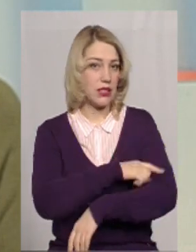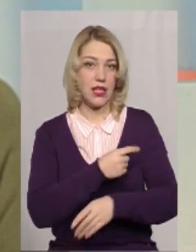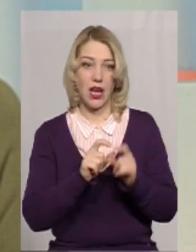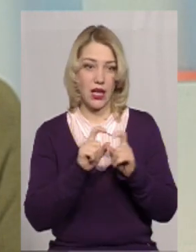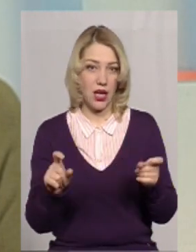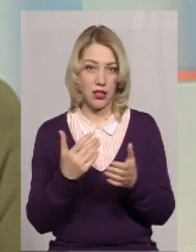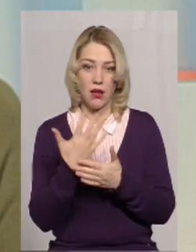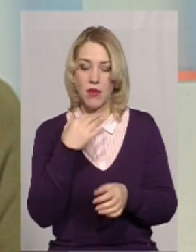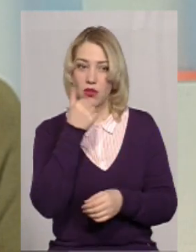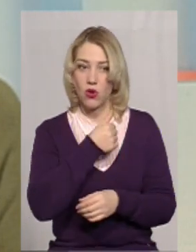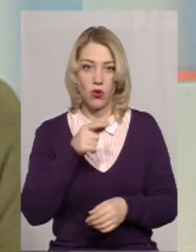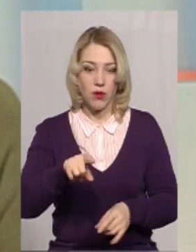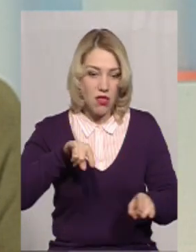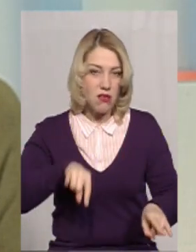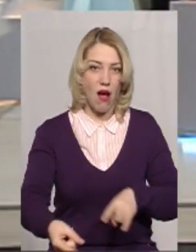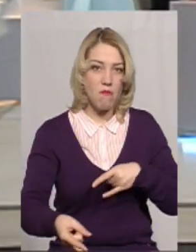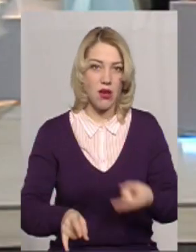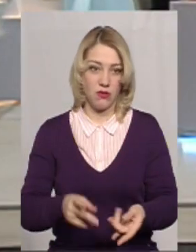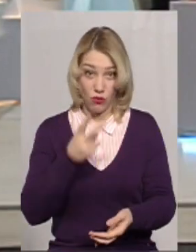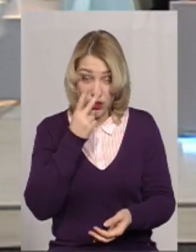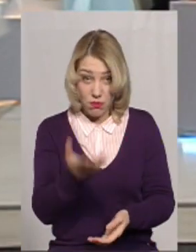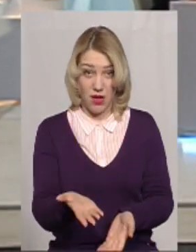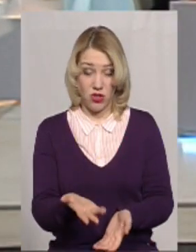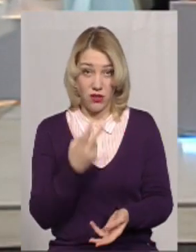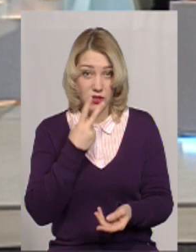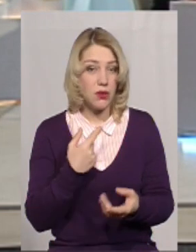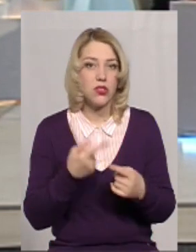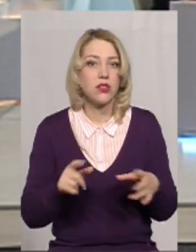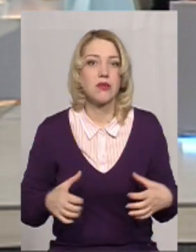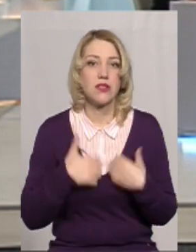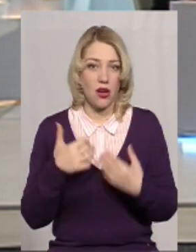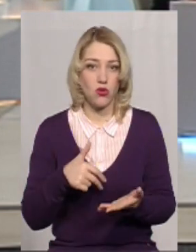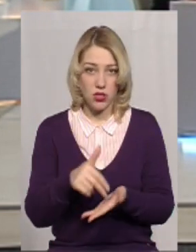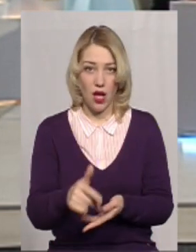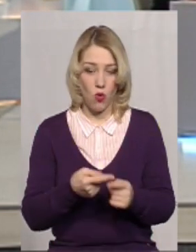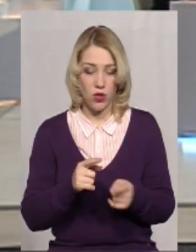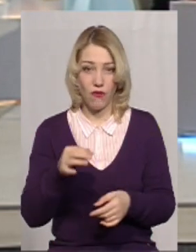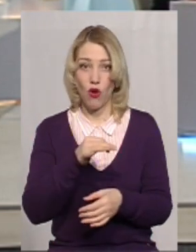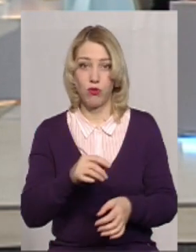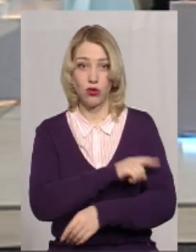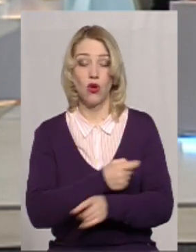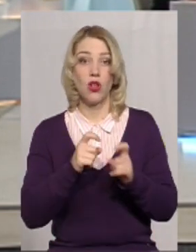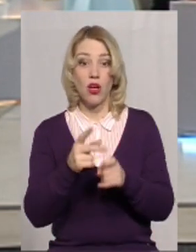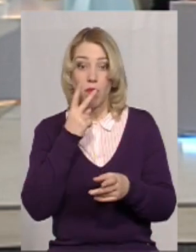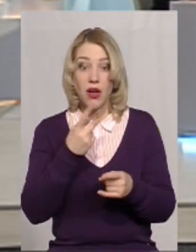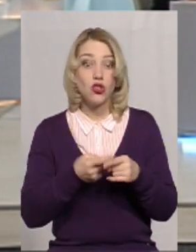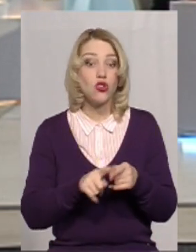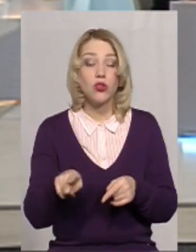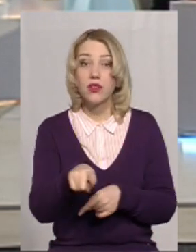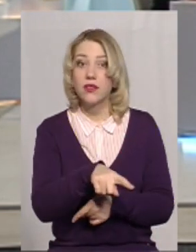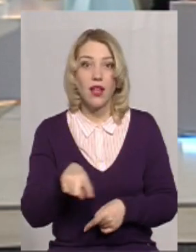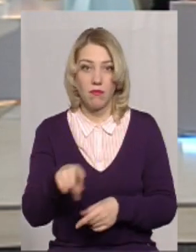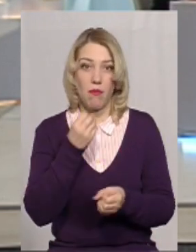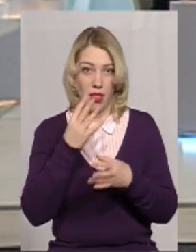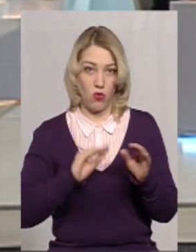років п'ять ті ями потім... Ну, ви ж бачили там. Ну, це просто страшно заходити в обласну лікарню і бачити, який